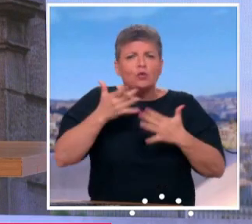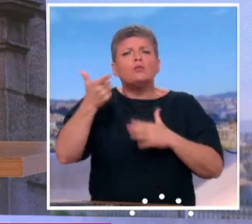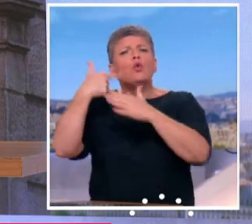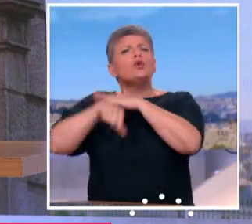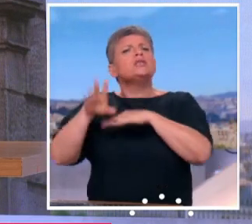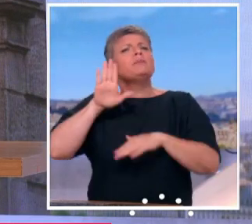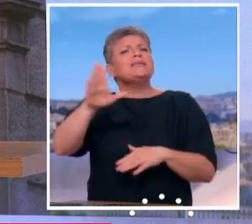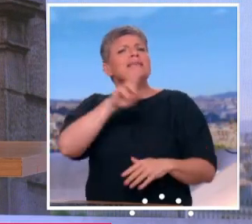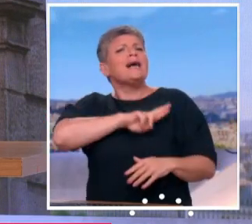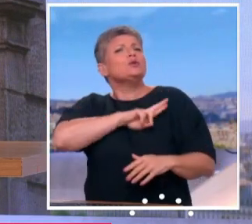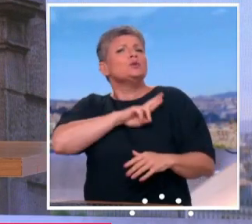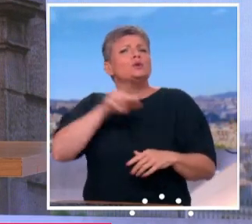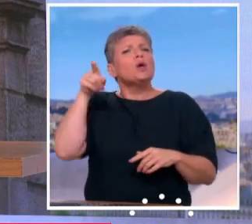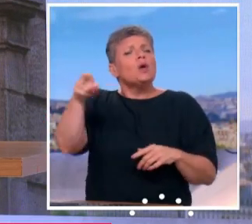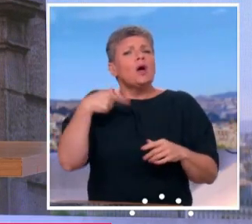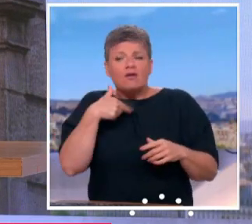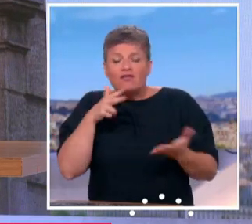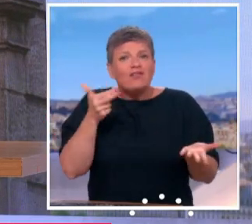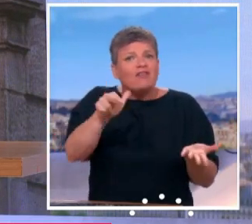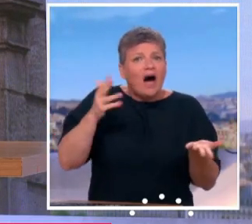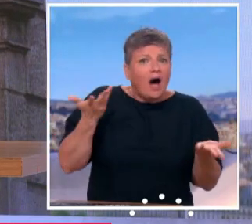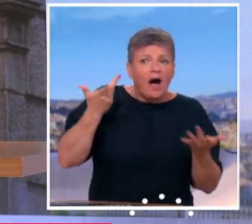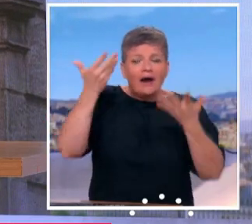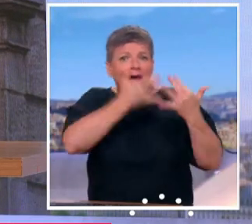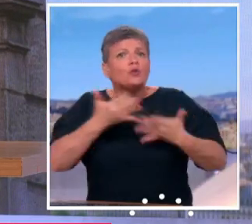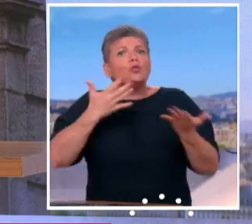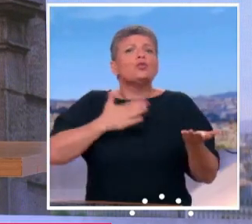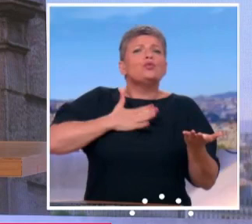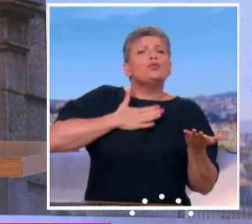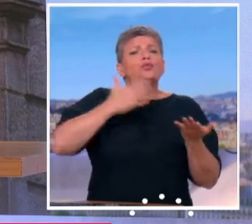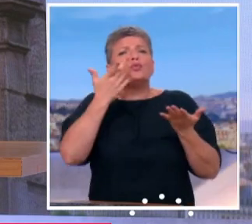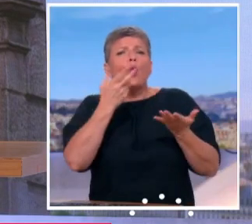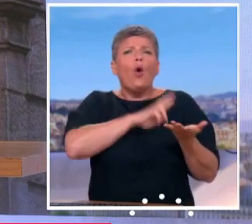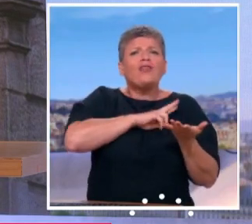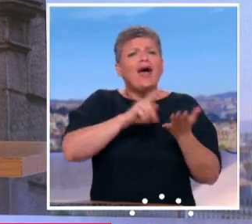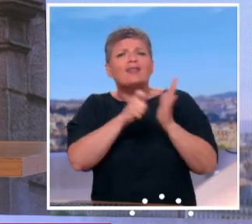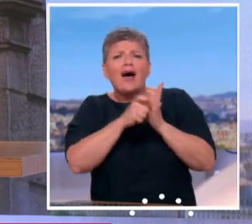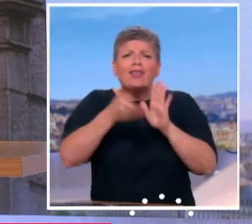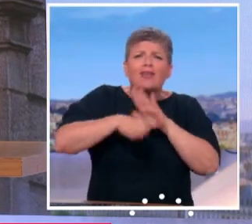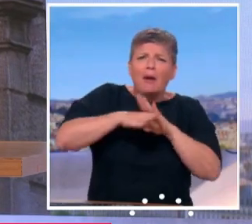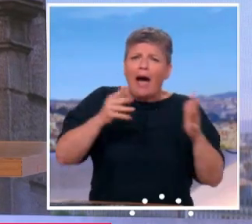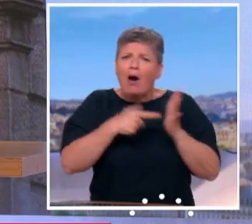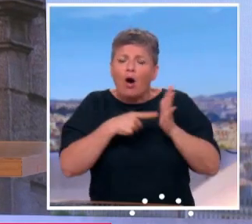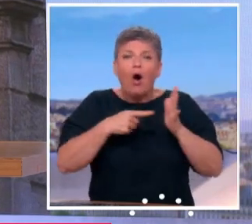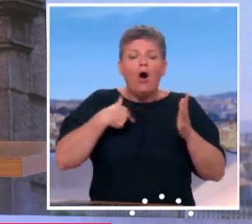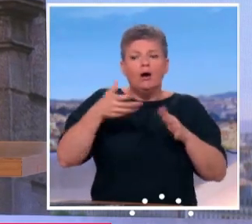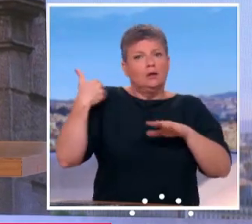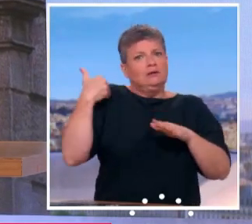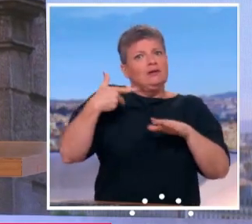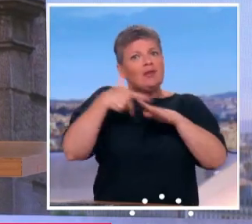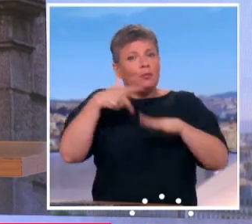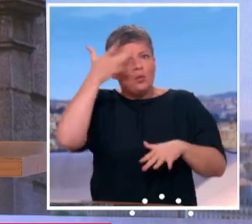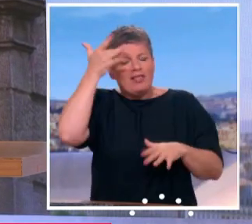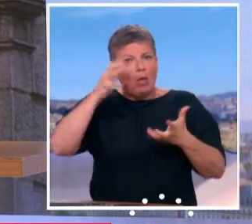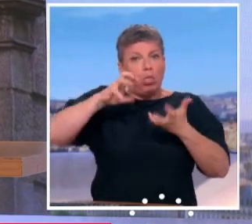de calculer son propre âge de départ, il avait connu quelques bugs au début de l'été, enfin en tout cas tout n'était pas prêt à temps, est-ce